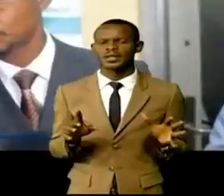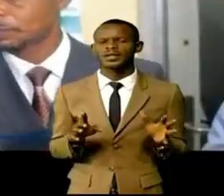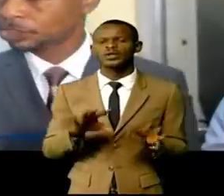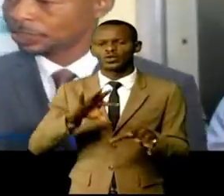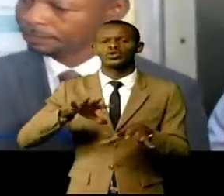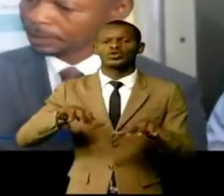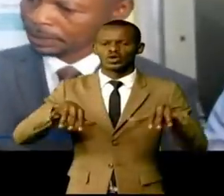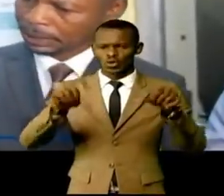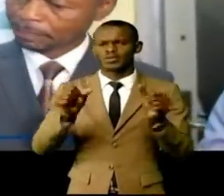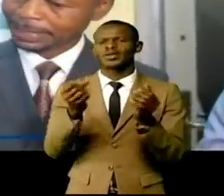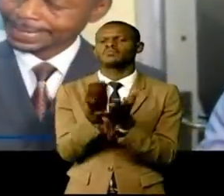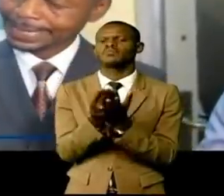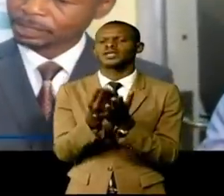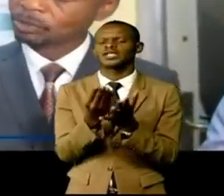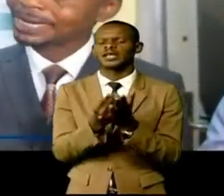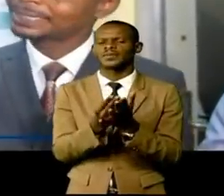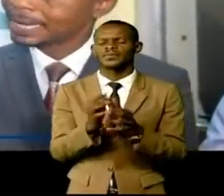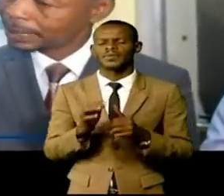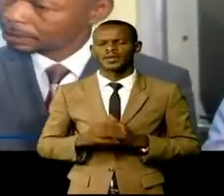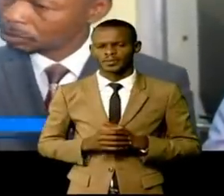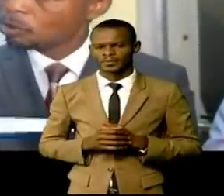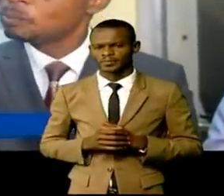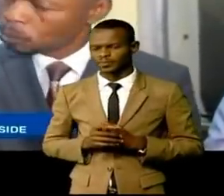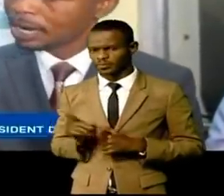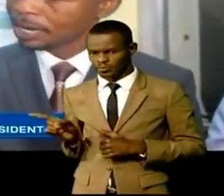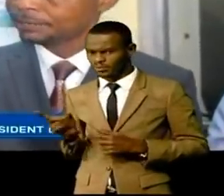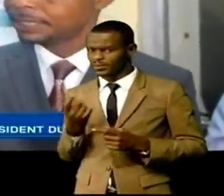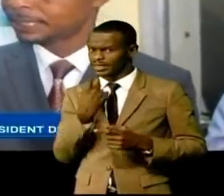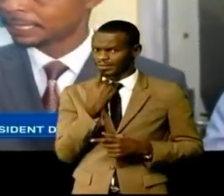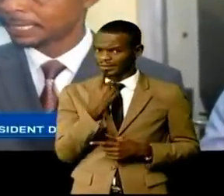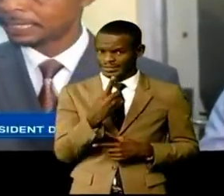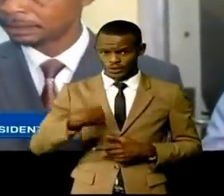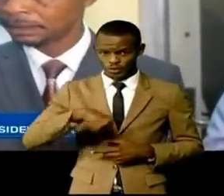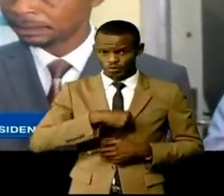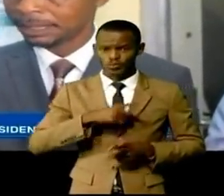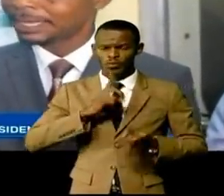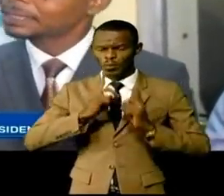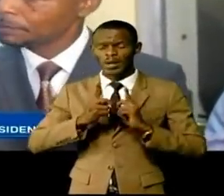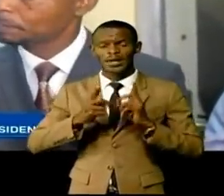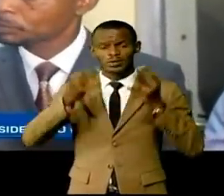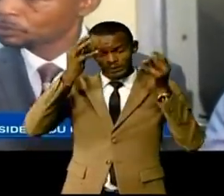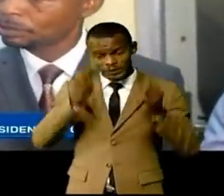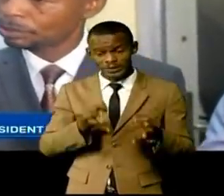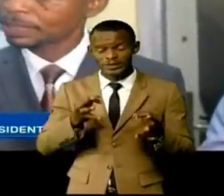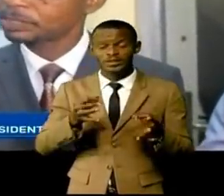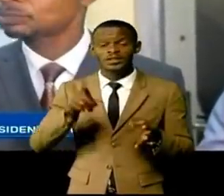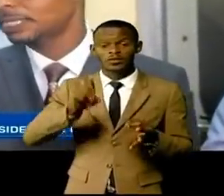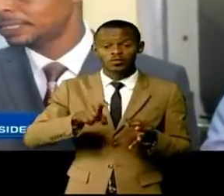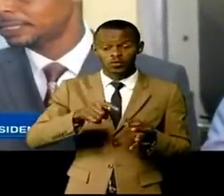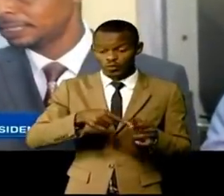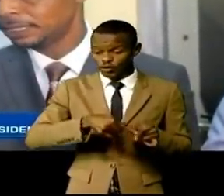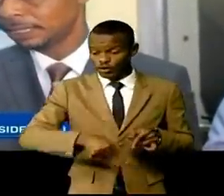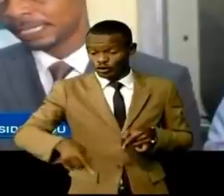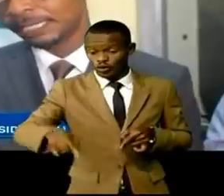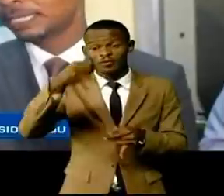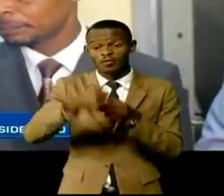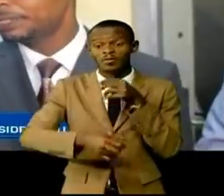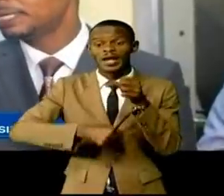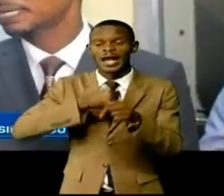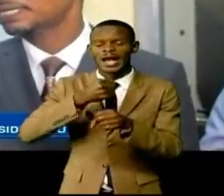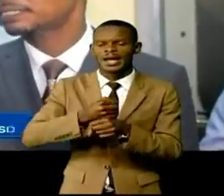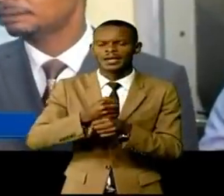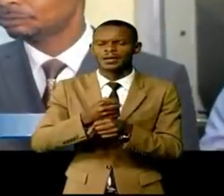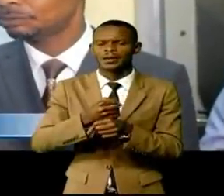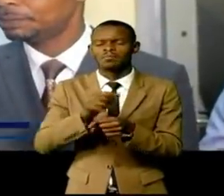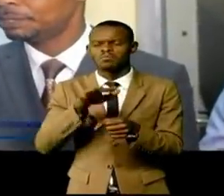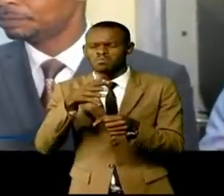ont commencé le marché de manière à ce qu'on atteigne au moins à la fin de cette année 80% des réseaux réalisés et terminer